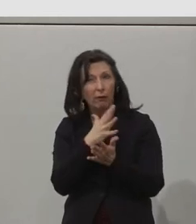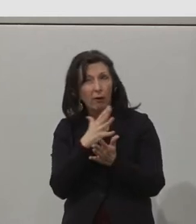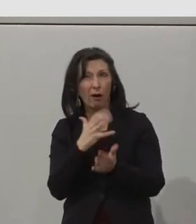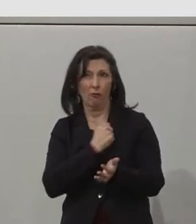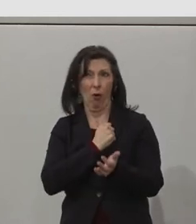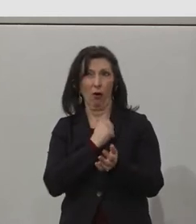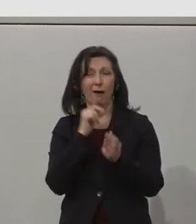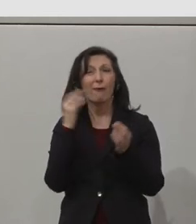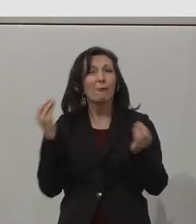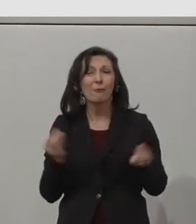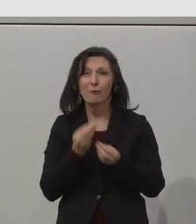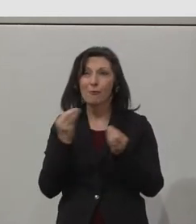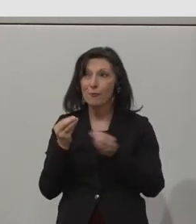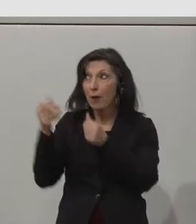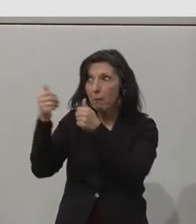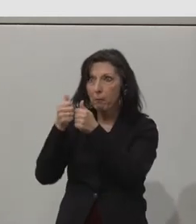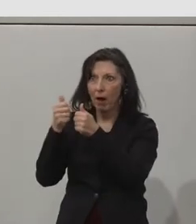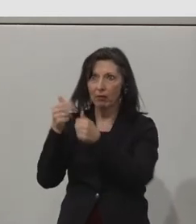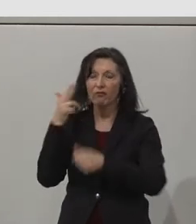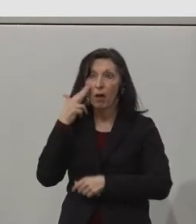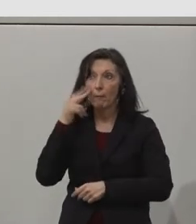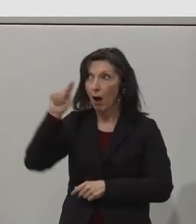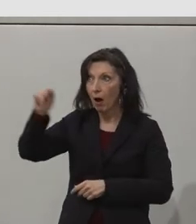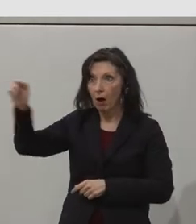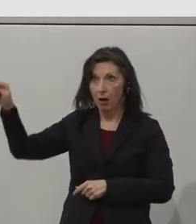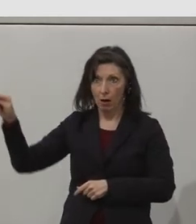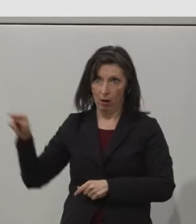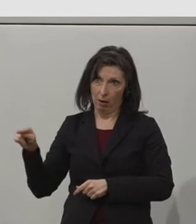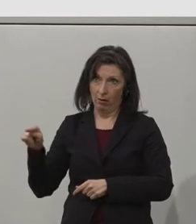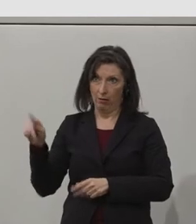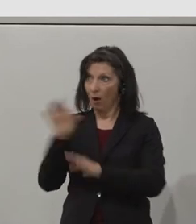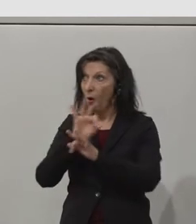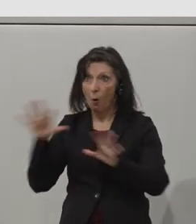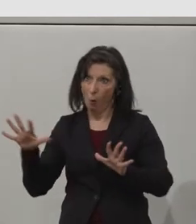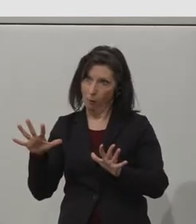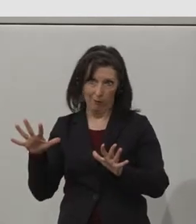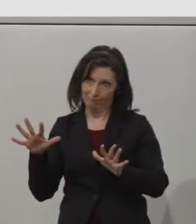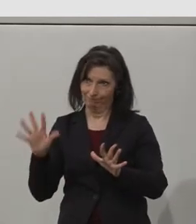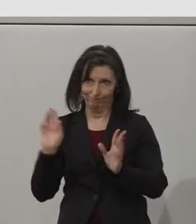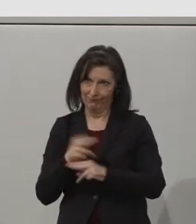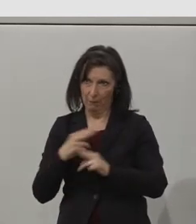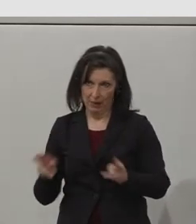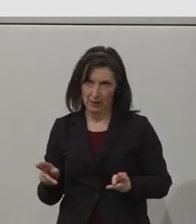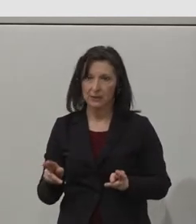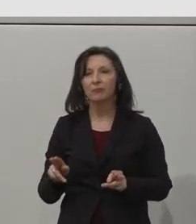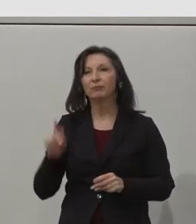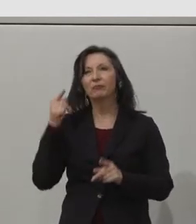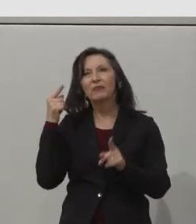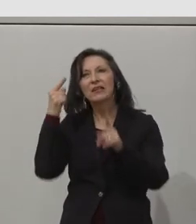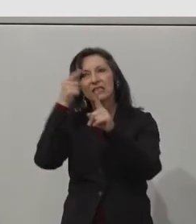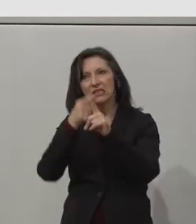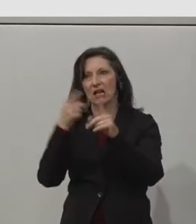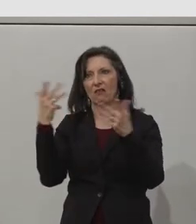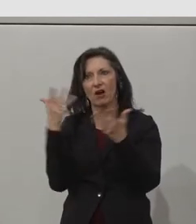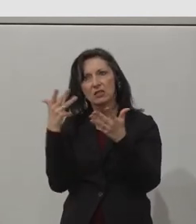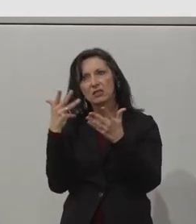run this internship programme. The goal of the TCPID is about inclusion, but this